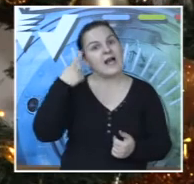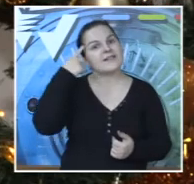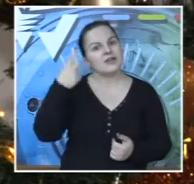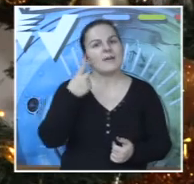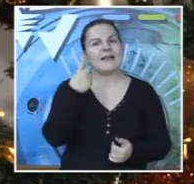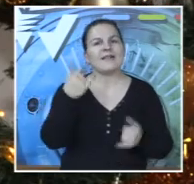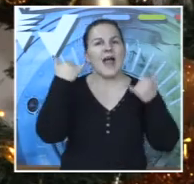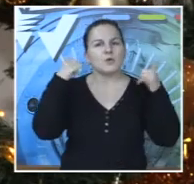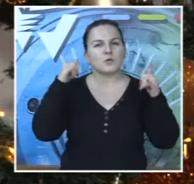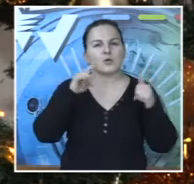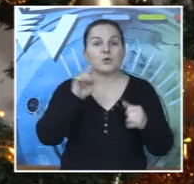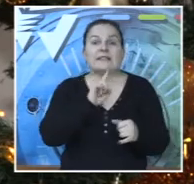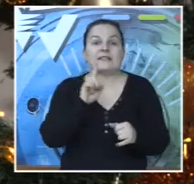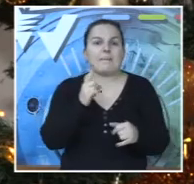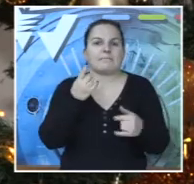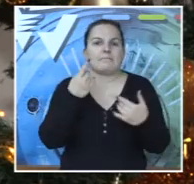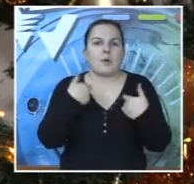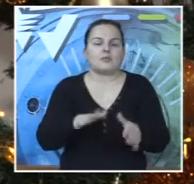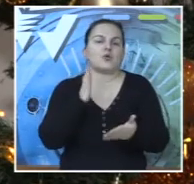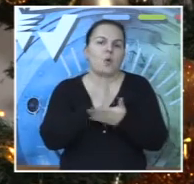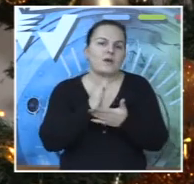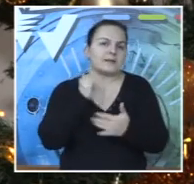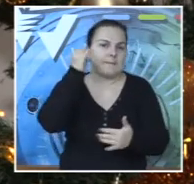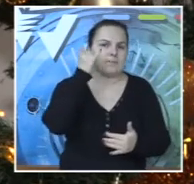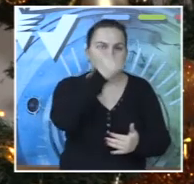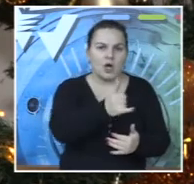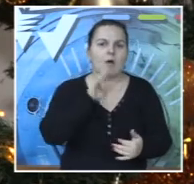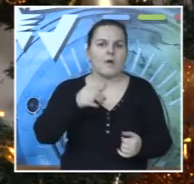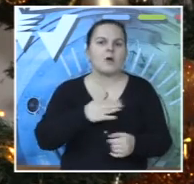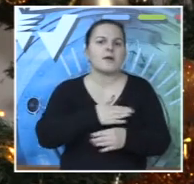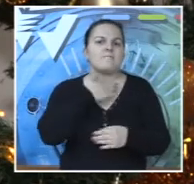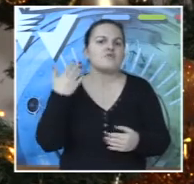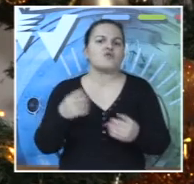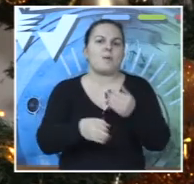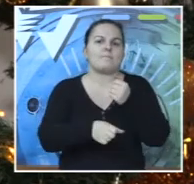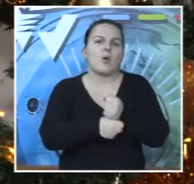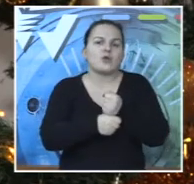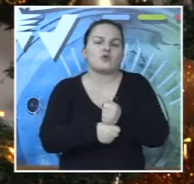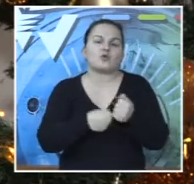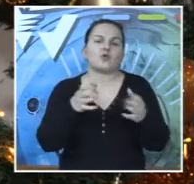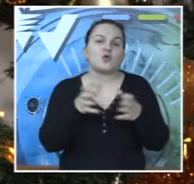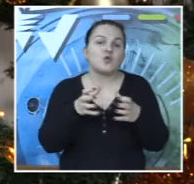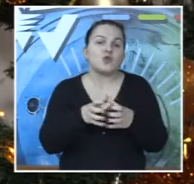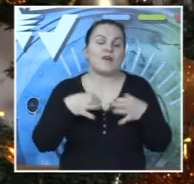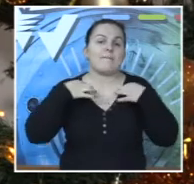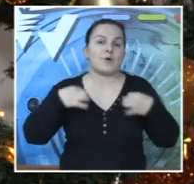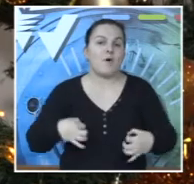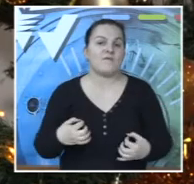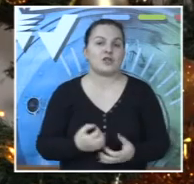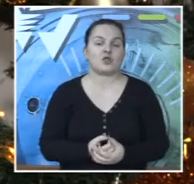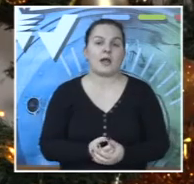Koliko se sjećam, nijednu ekskurziju nisam propustio. Imao sam punu podršku i što se tiče i društva, i